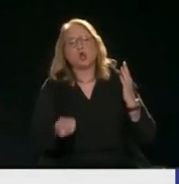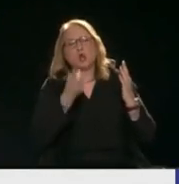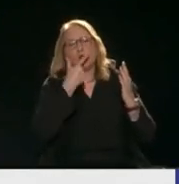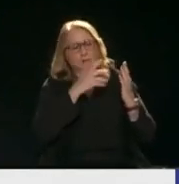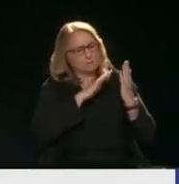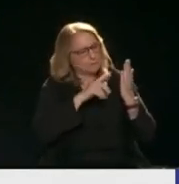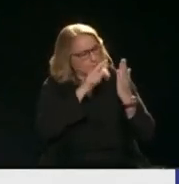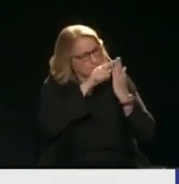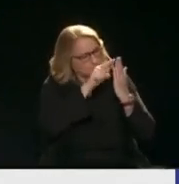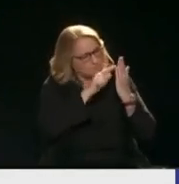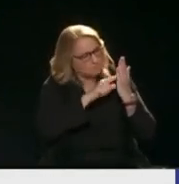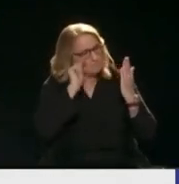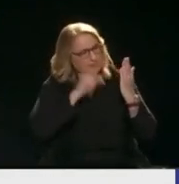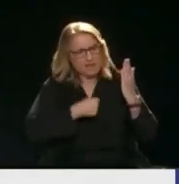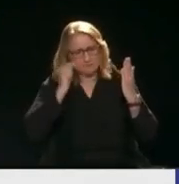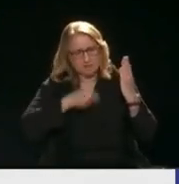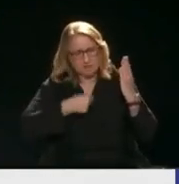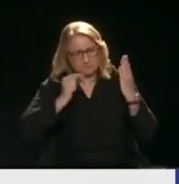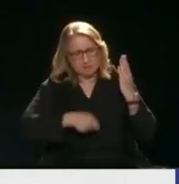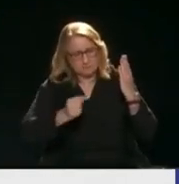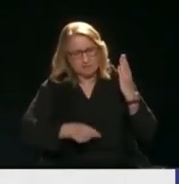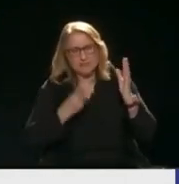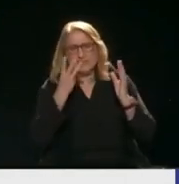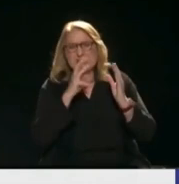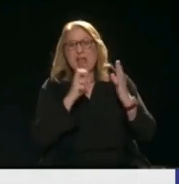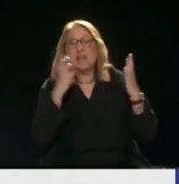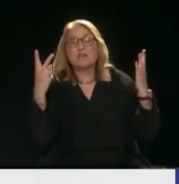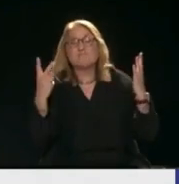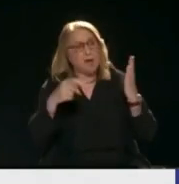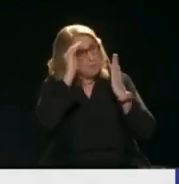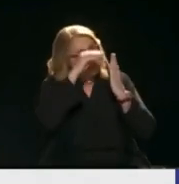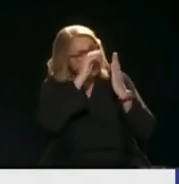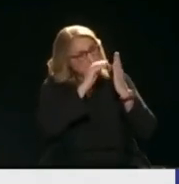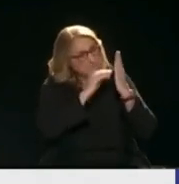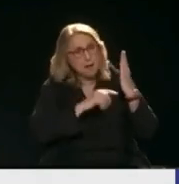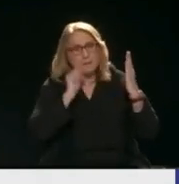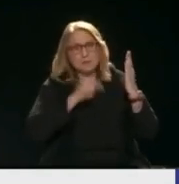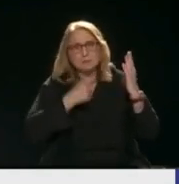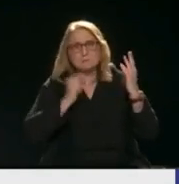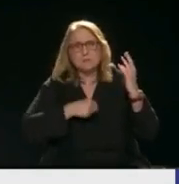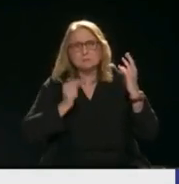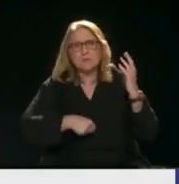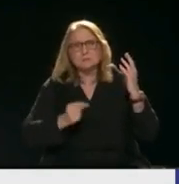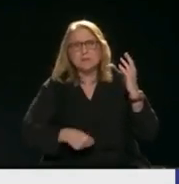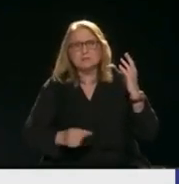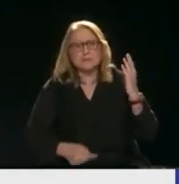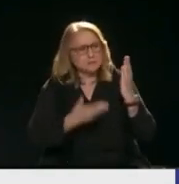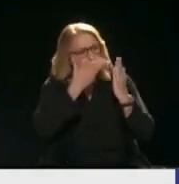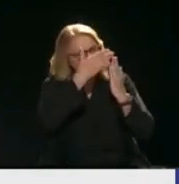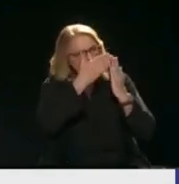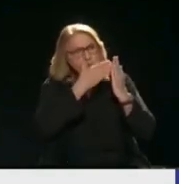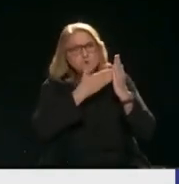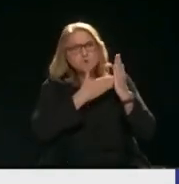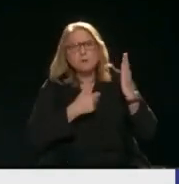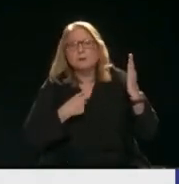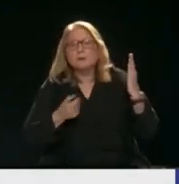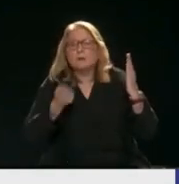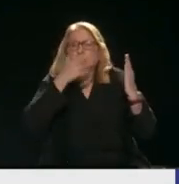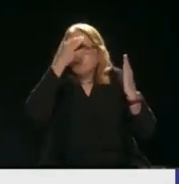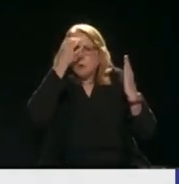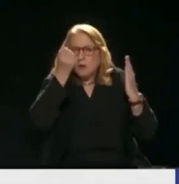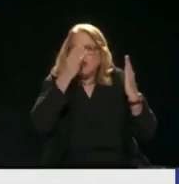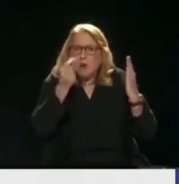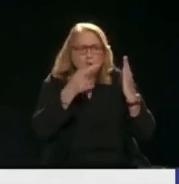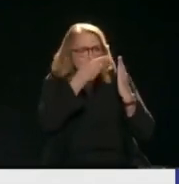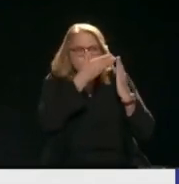αντενδείξεις Που μπορεί να πάθω αυτό Μπορεί να πάθω κίνο κίνο κίνο Δεν γίνεται Το πολύ να είναι ένα Άρα δεν γίνεται να έχω 37 αντενδείξεις Και ένα